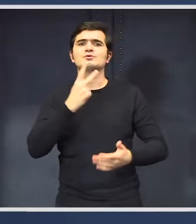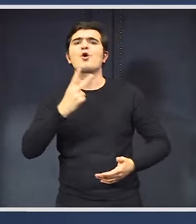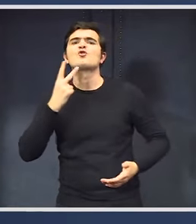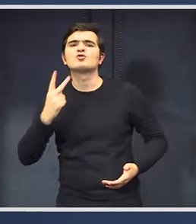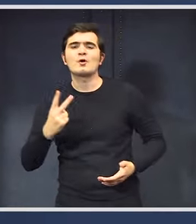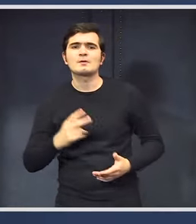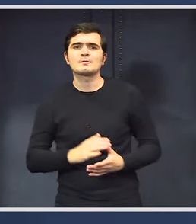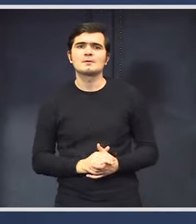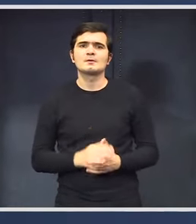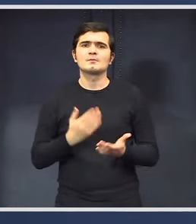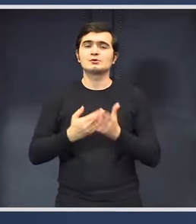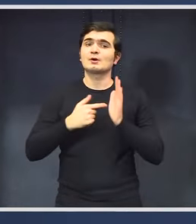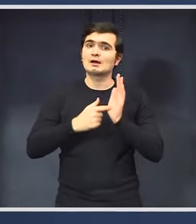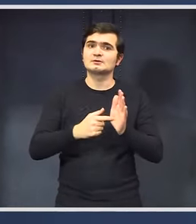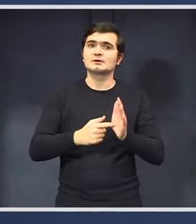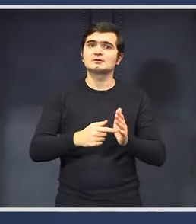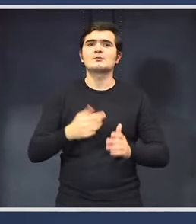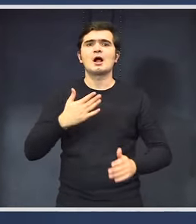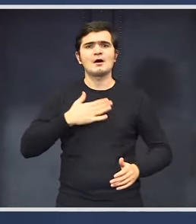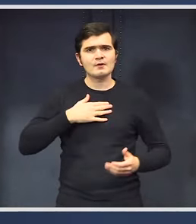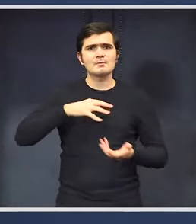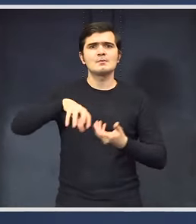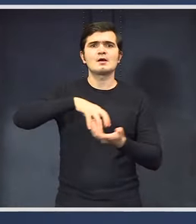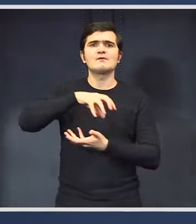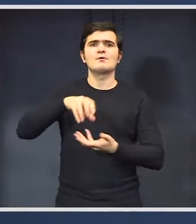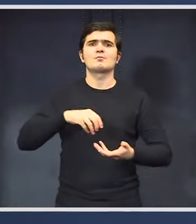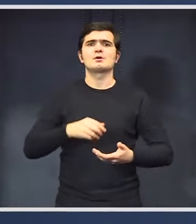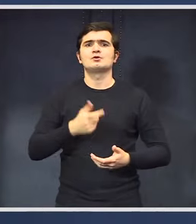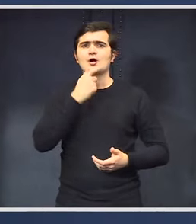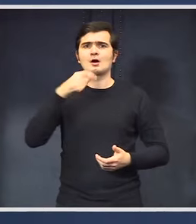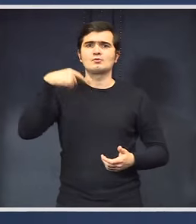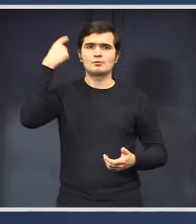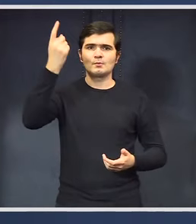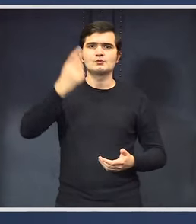pentru oareca că suntem credibili și că avem reforme și în anul următor.